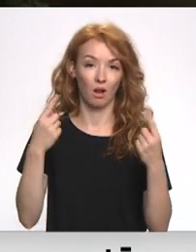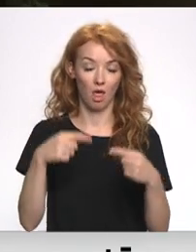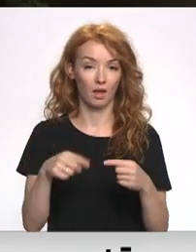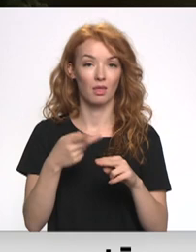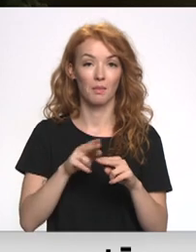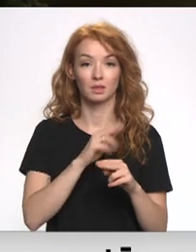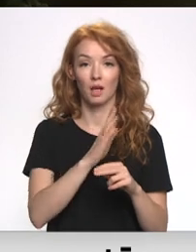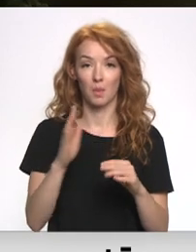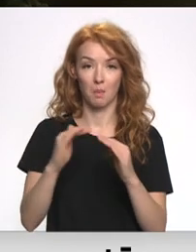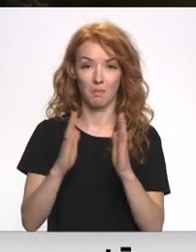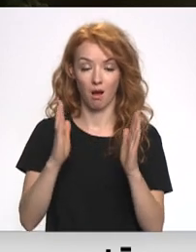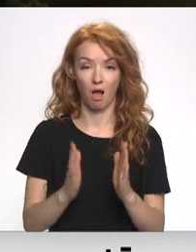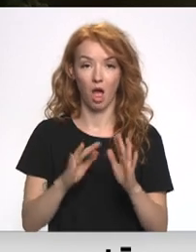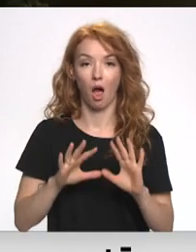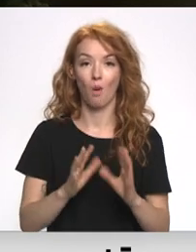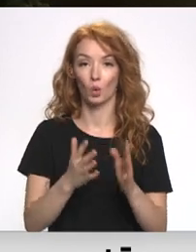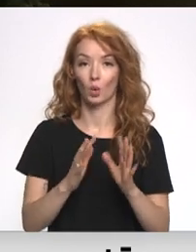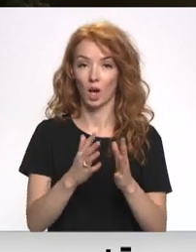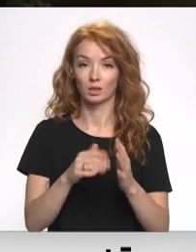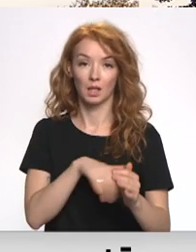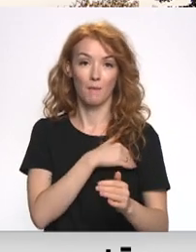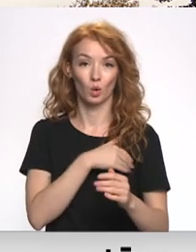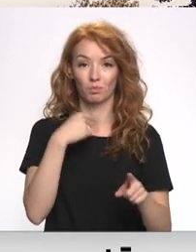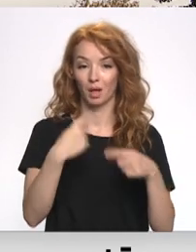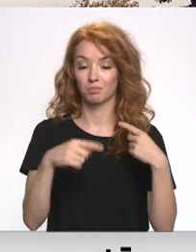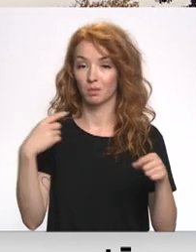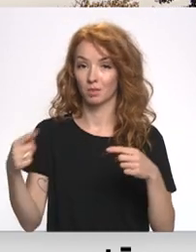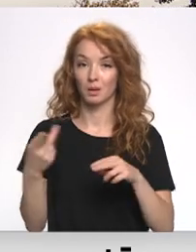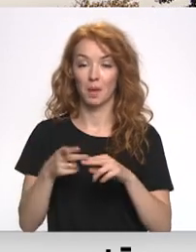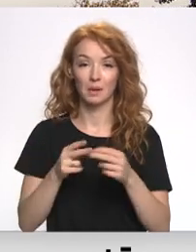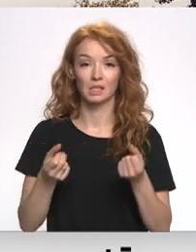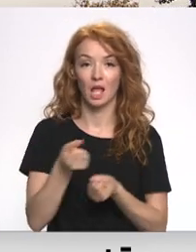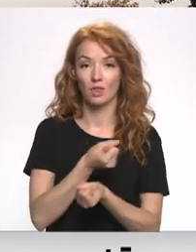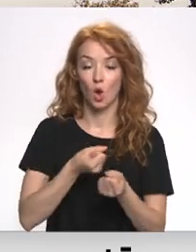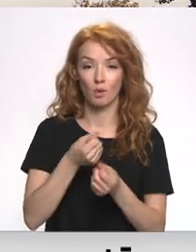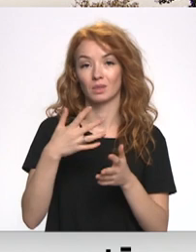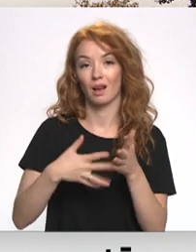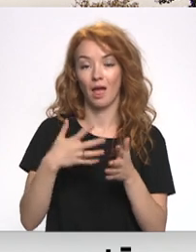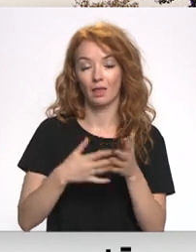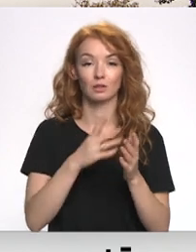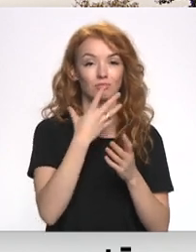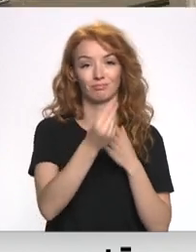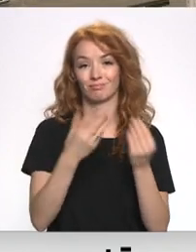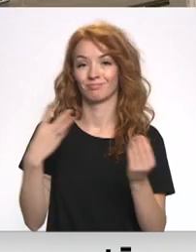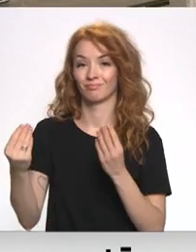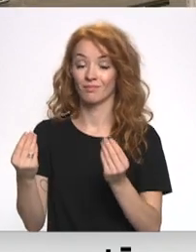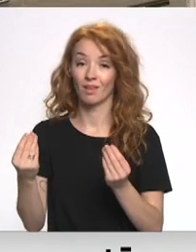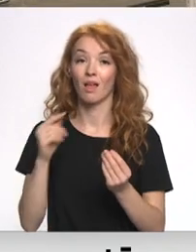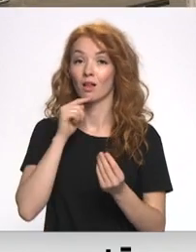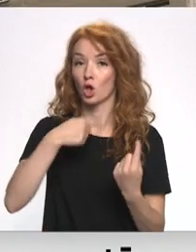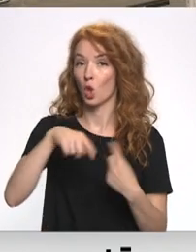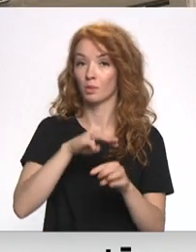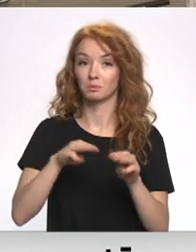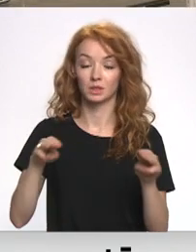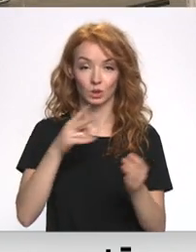katrā mājā apkuras temperatūra var būtiski atšķirties ar ietopījums, mājas saimniecība rēķinos būs dažāds. Ekonomikas ministrija